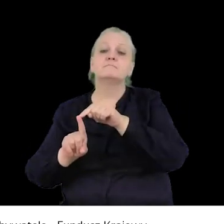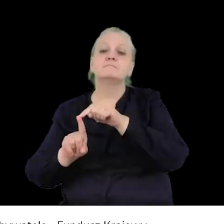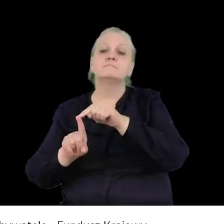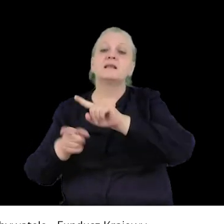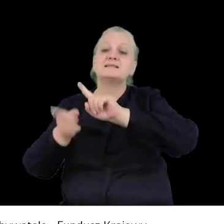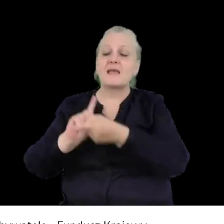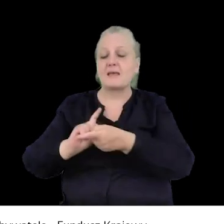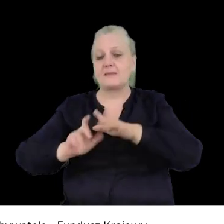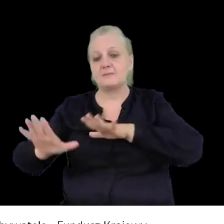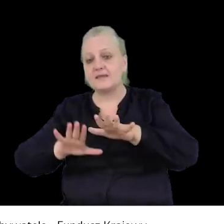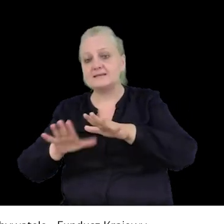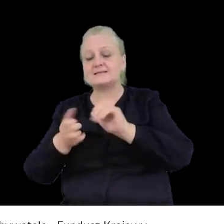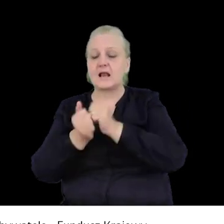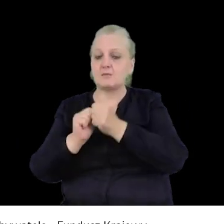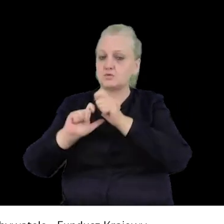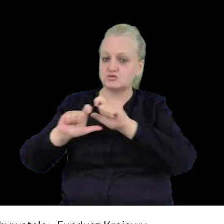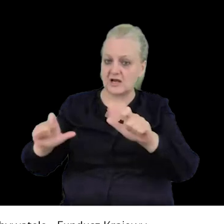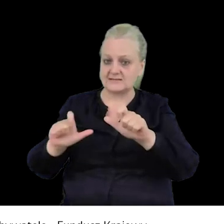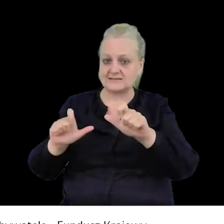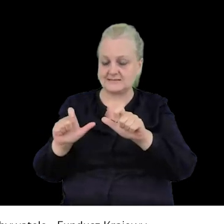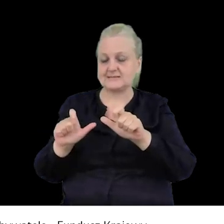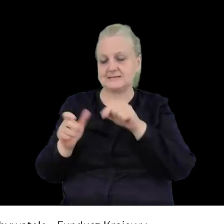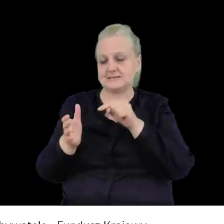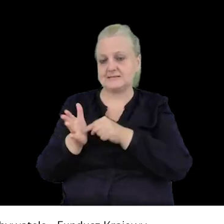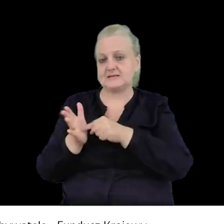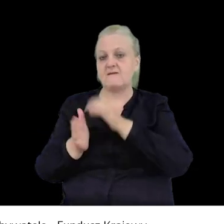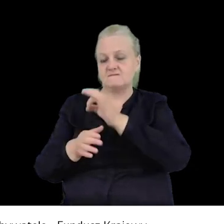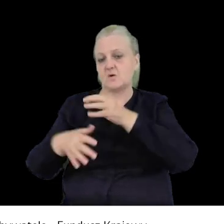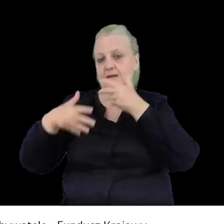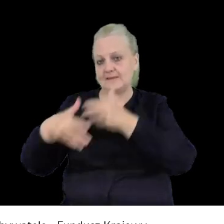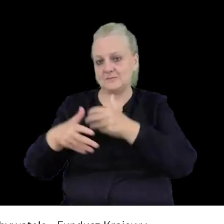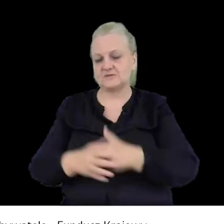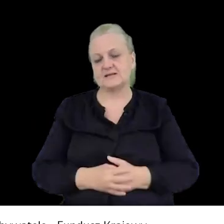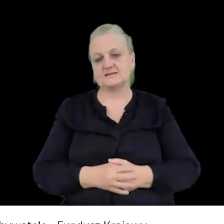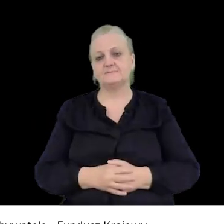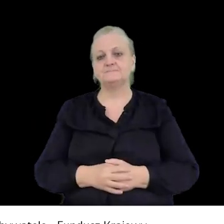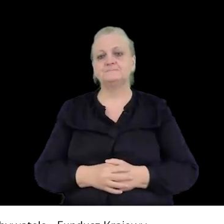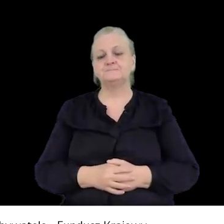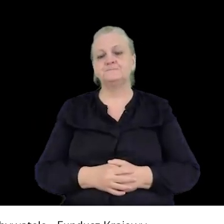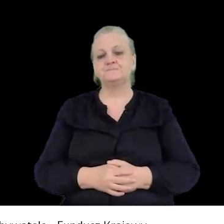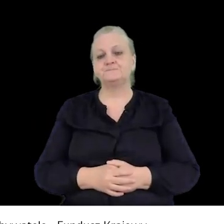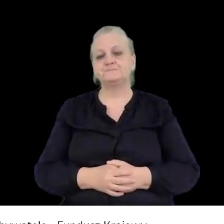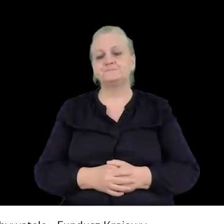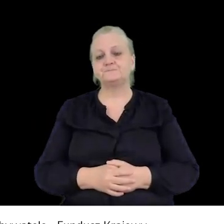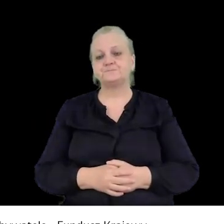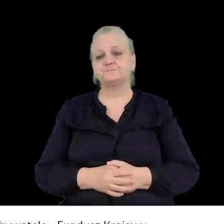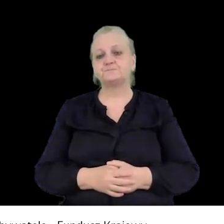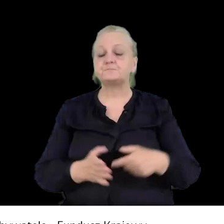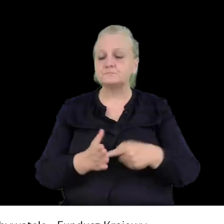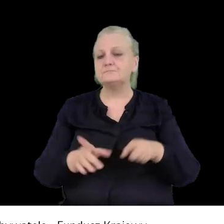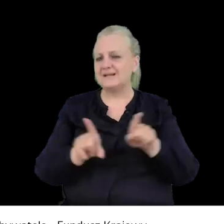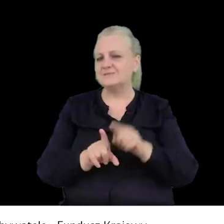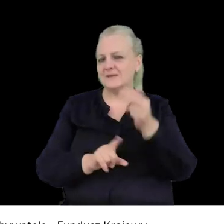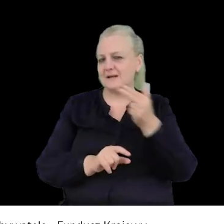zmienił miejsce czy czas swojej demonstracji. Tak też odnośnie zakazu jeszcze.